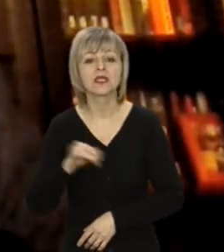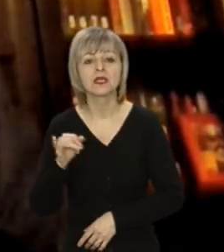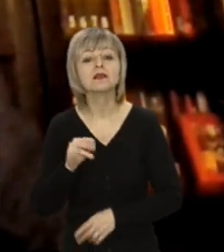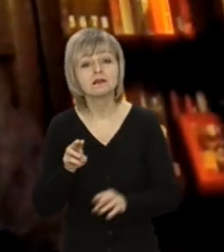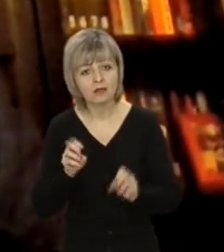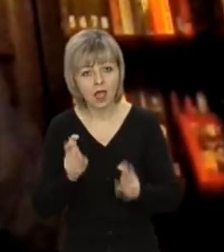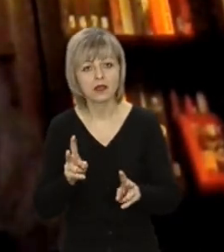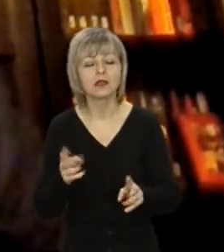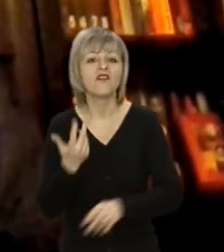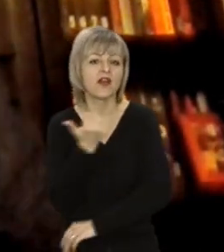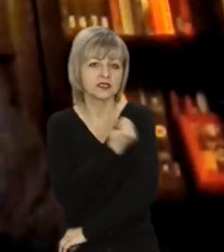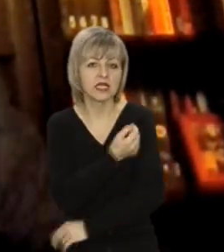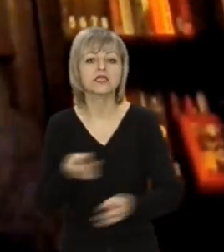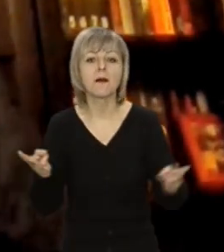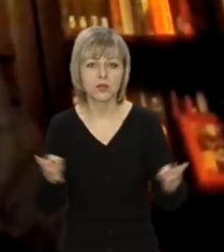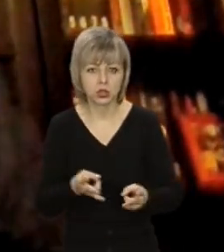потрібна вакцинація.